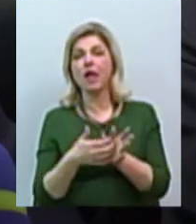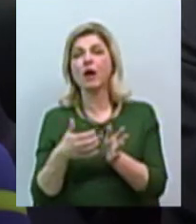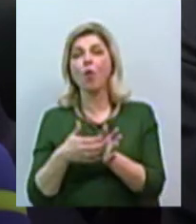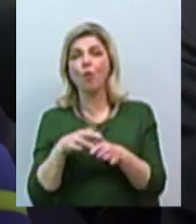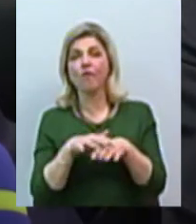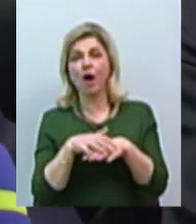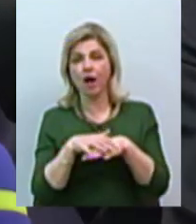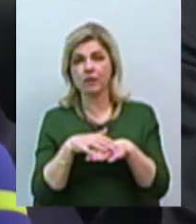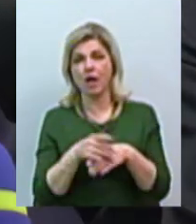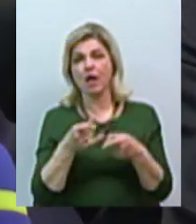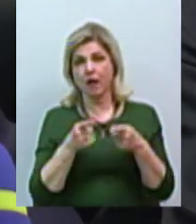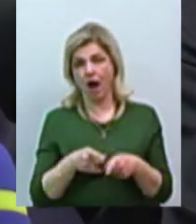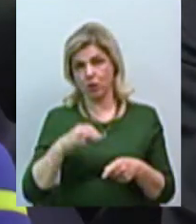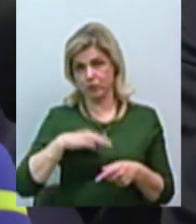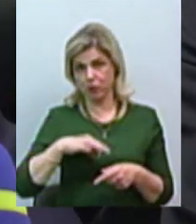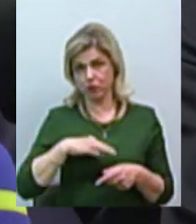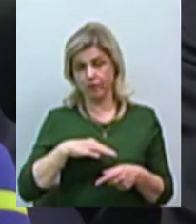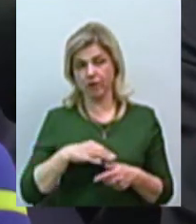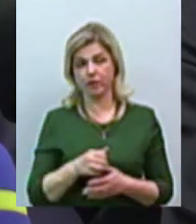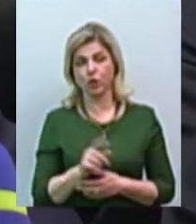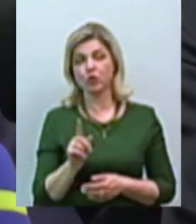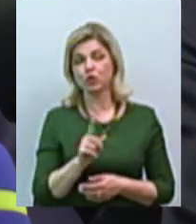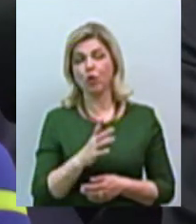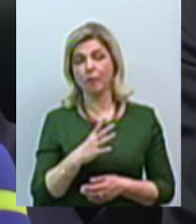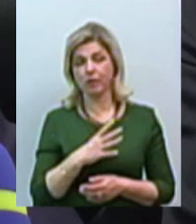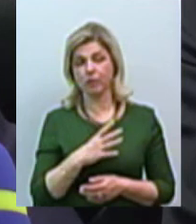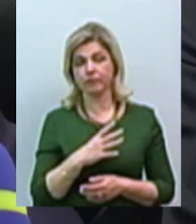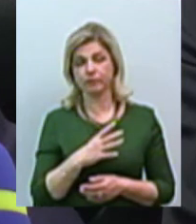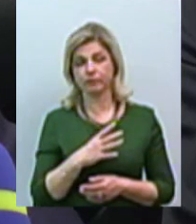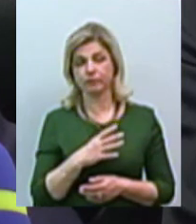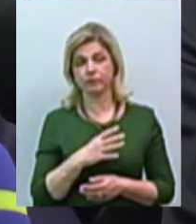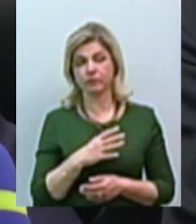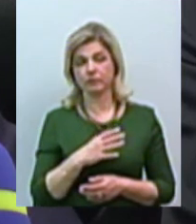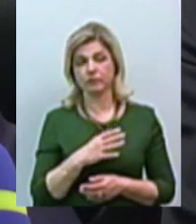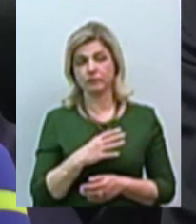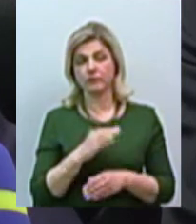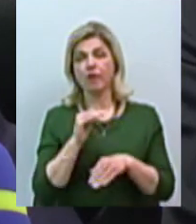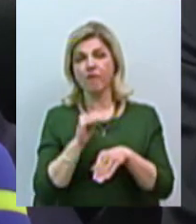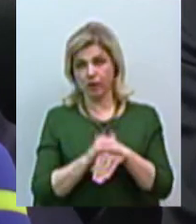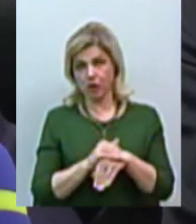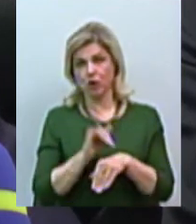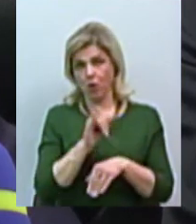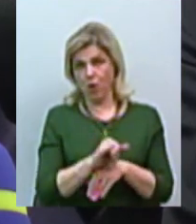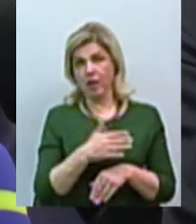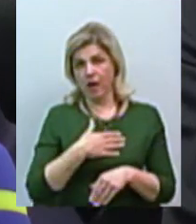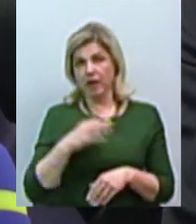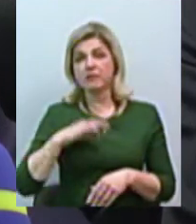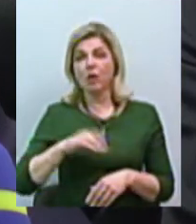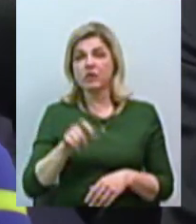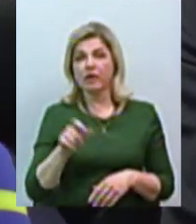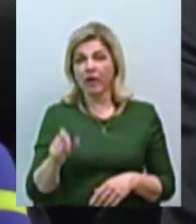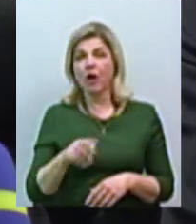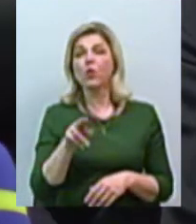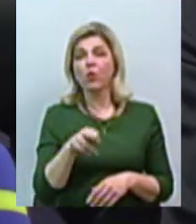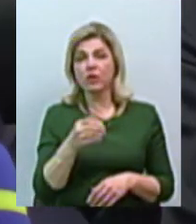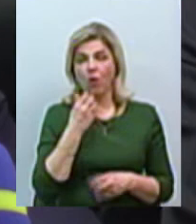реального споживання того, що було фактично в наших споживачів. Тому в грудні, коли ми